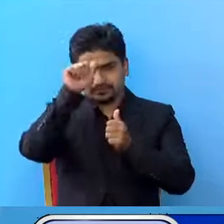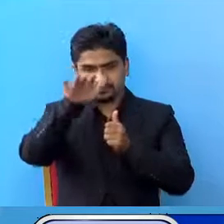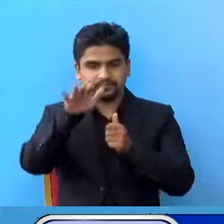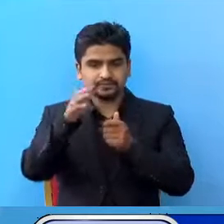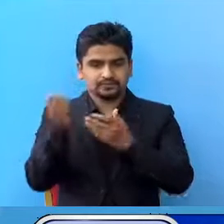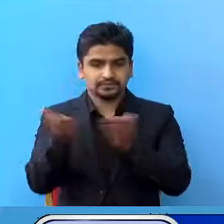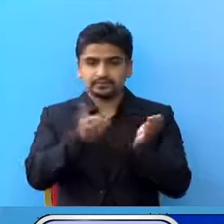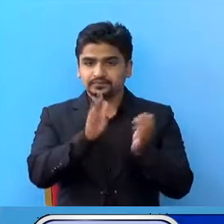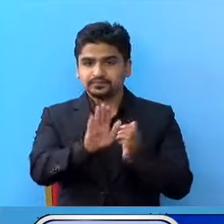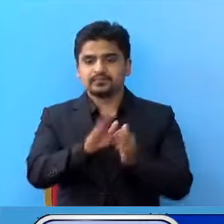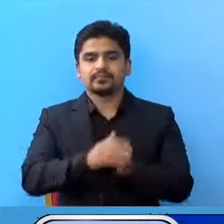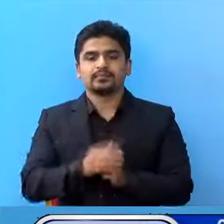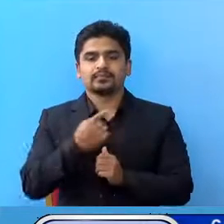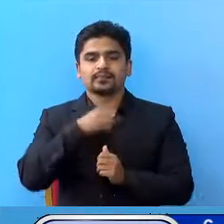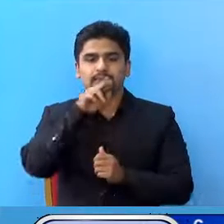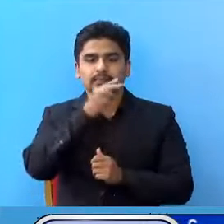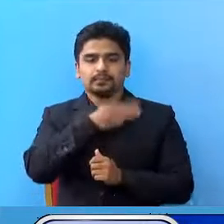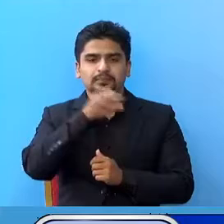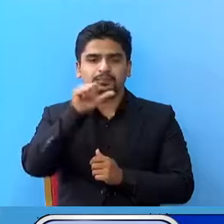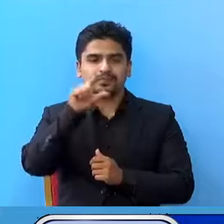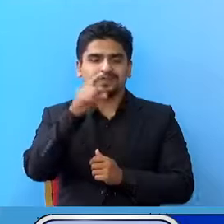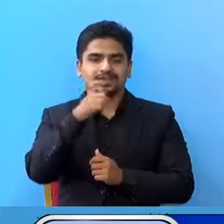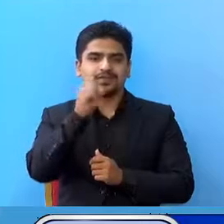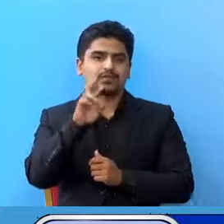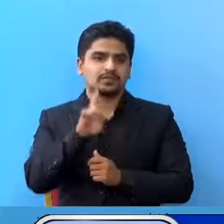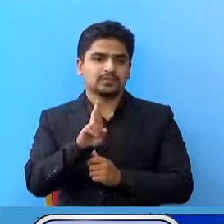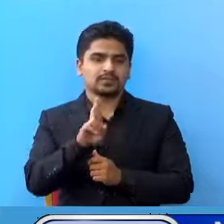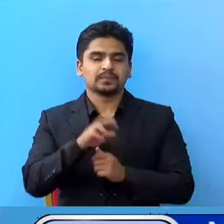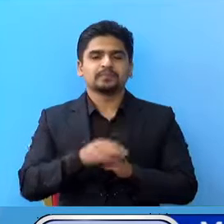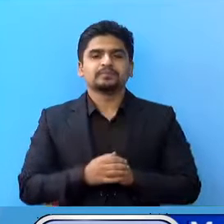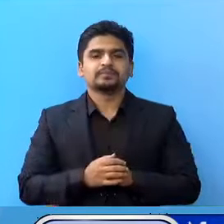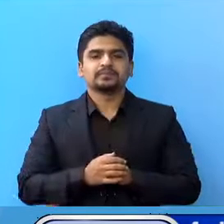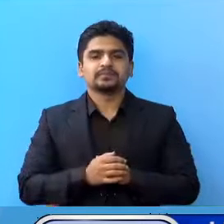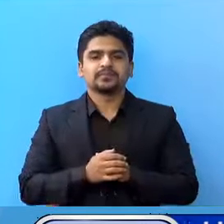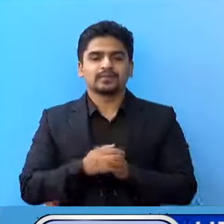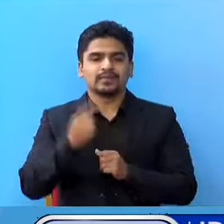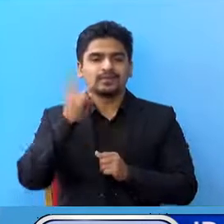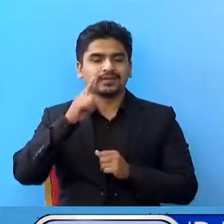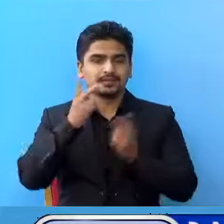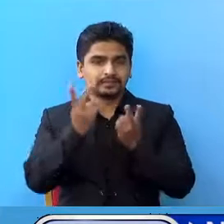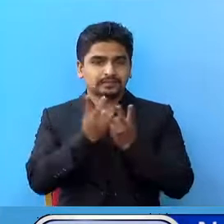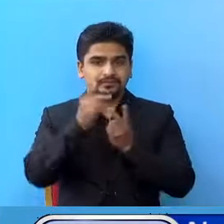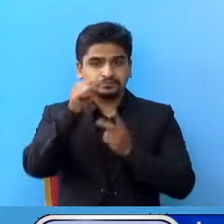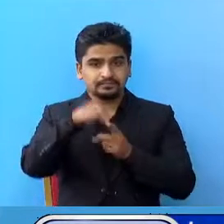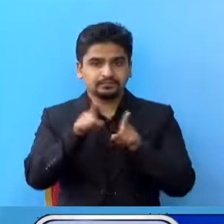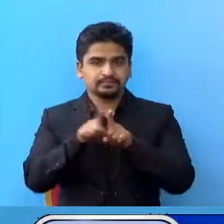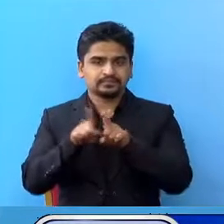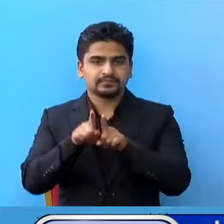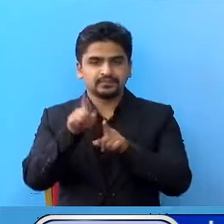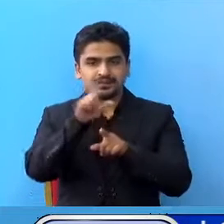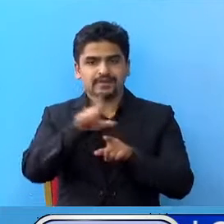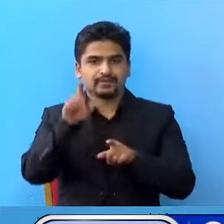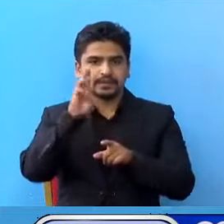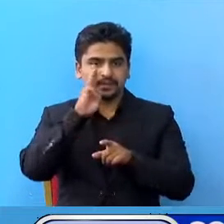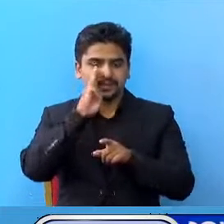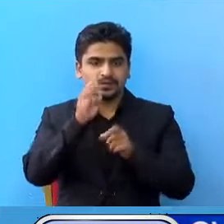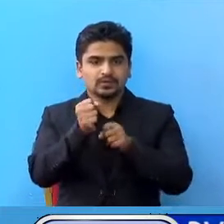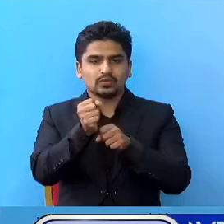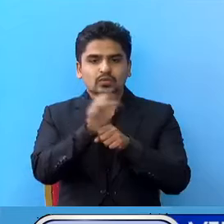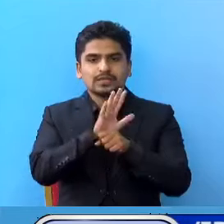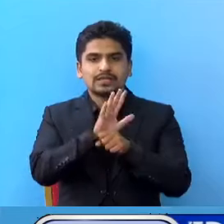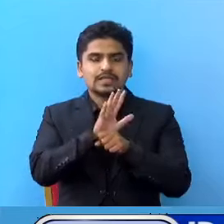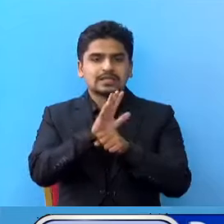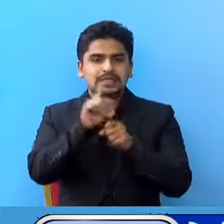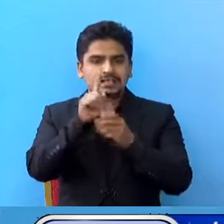मां स्वागत चाँ मौ प्राद्धापक डाक्ट जागे शुरुगवतम हामें हरेक दिन जस्ते है आज पनी नेपाल मा COVID